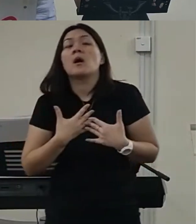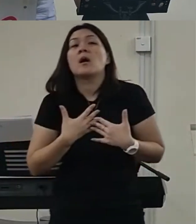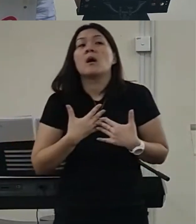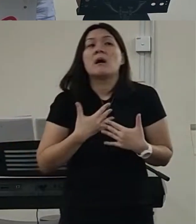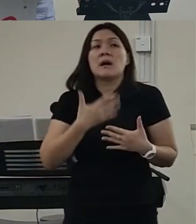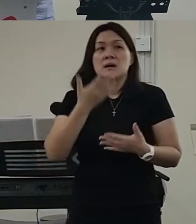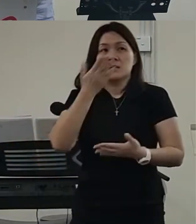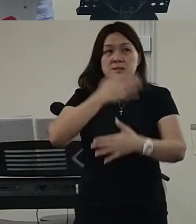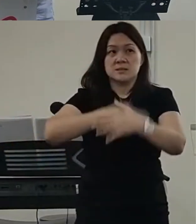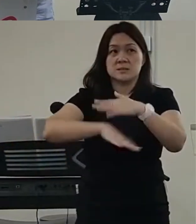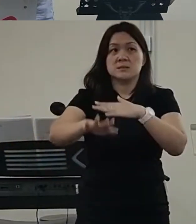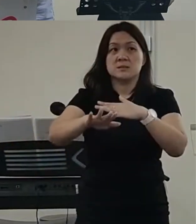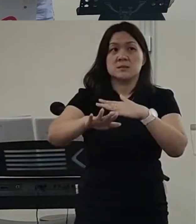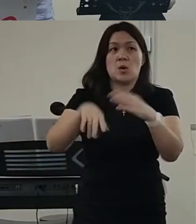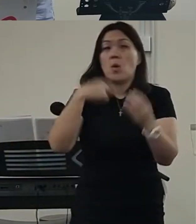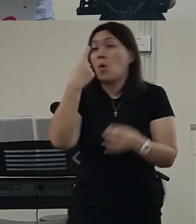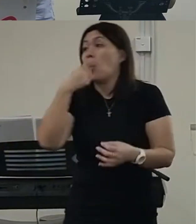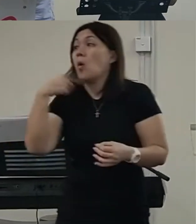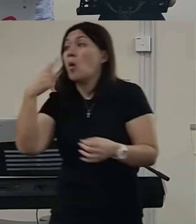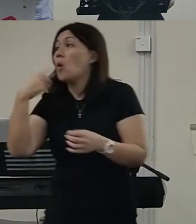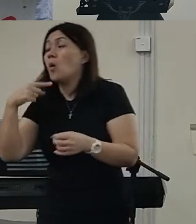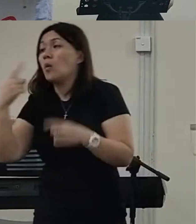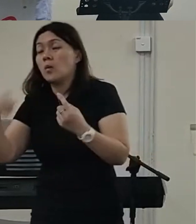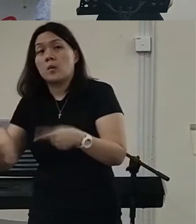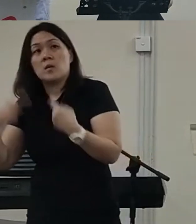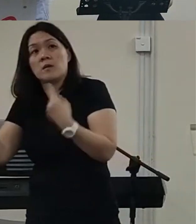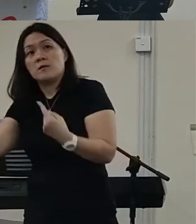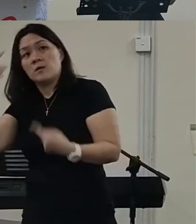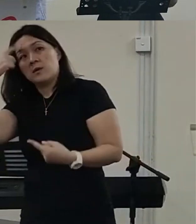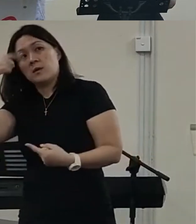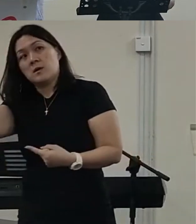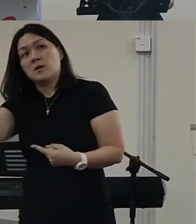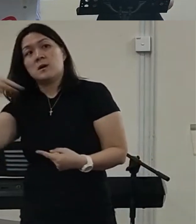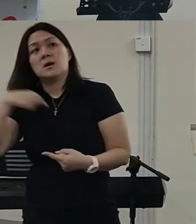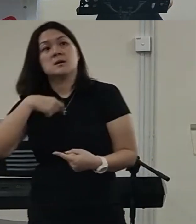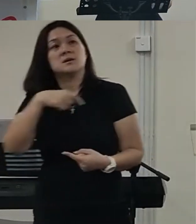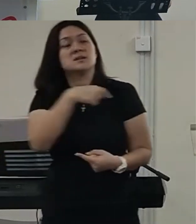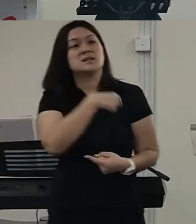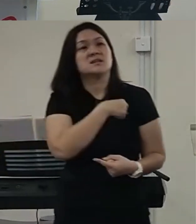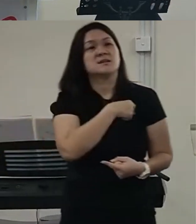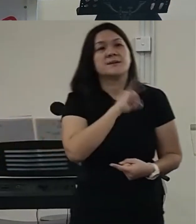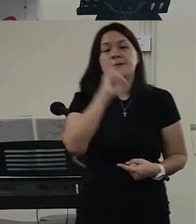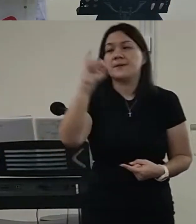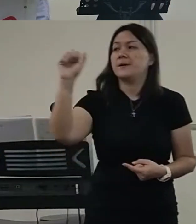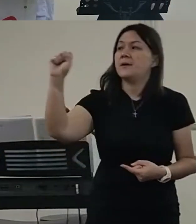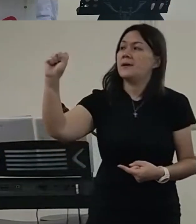那么呢他就听见这个主的声音说我可以猜浅谁呢谁肯为我去呢